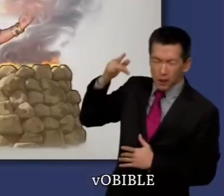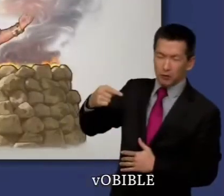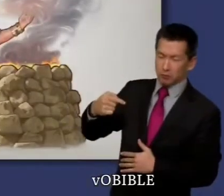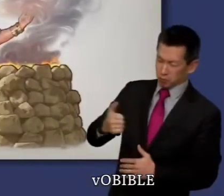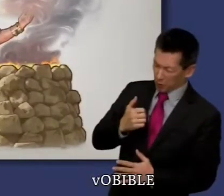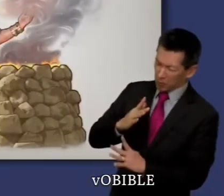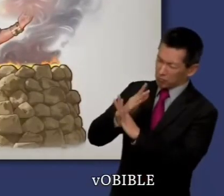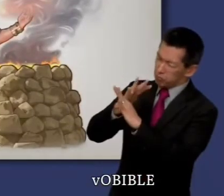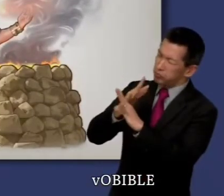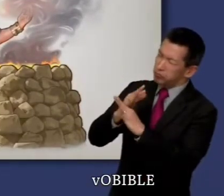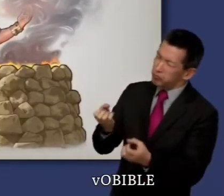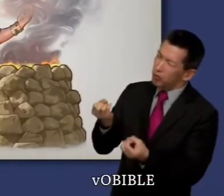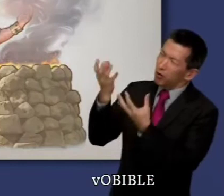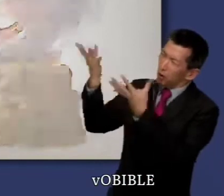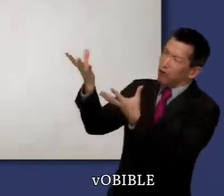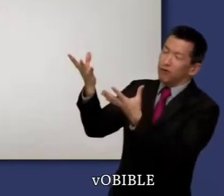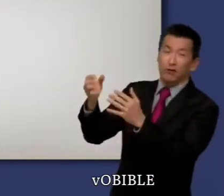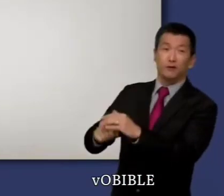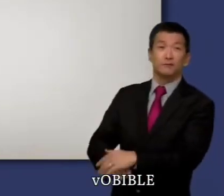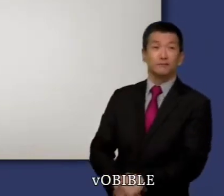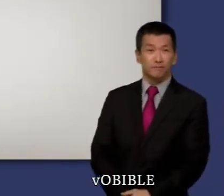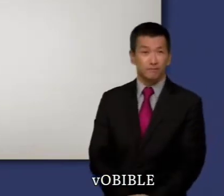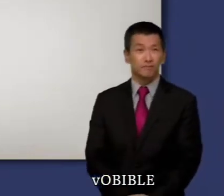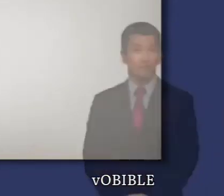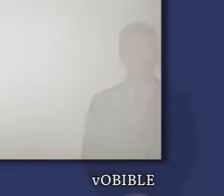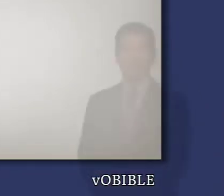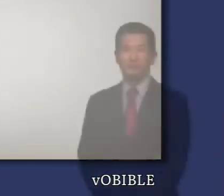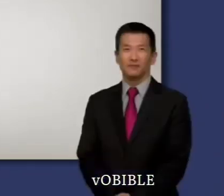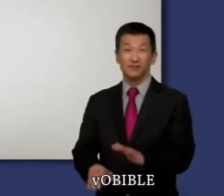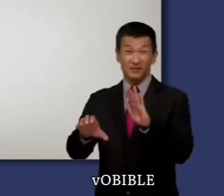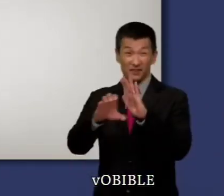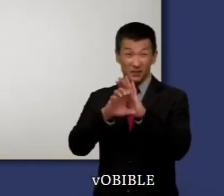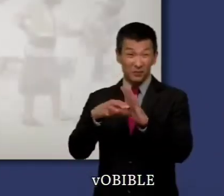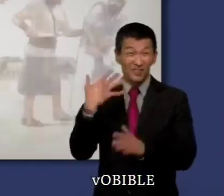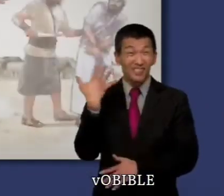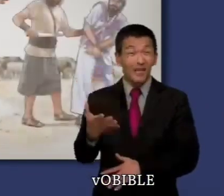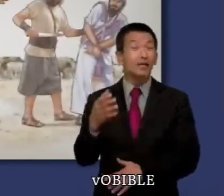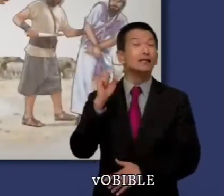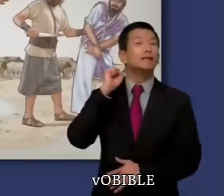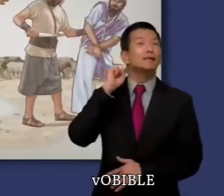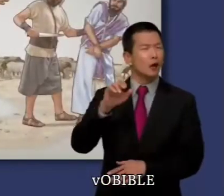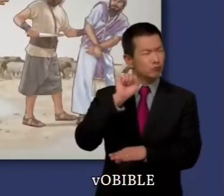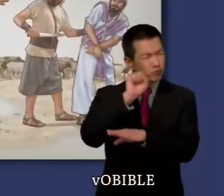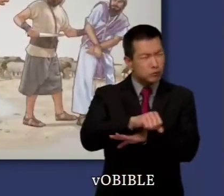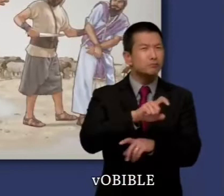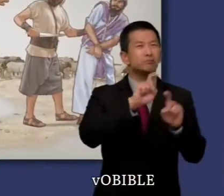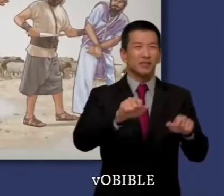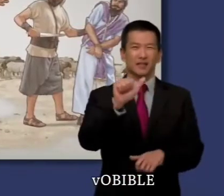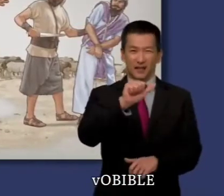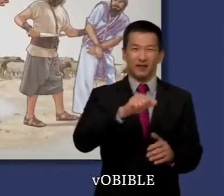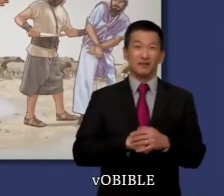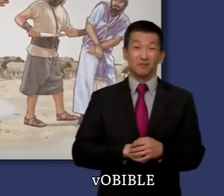présomption en offrant lui-même un holocauste. Dans le chapitre 15, il gagne la bataille contre les